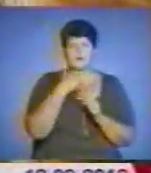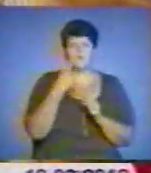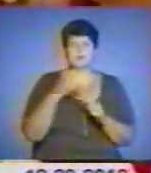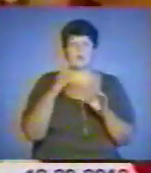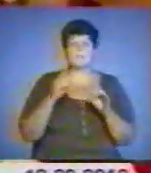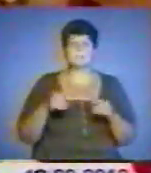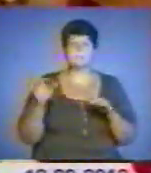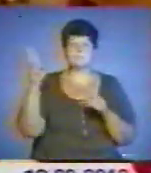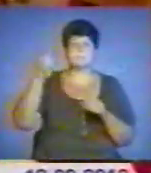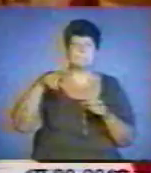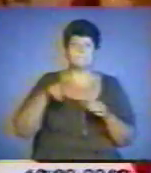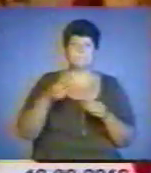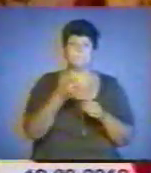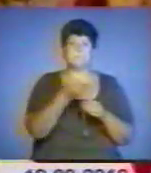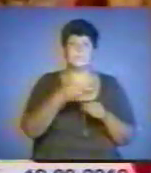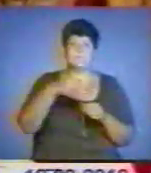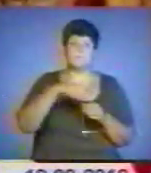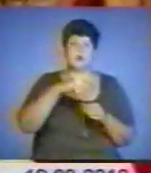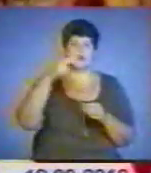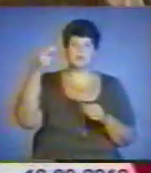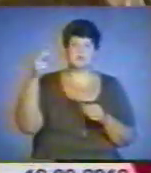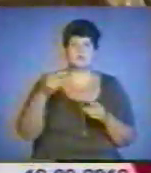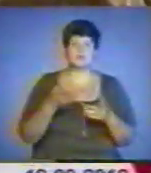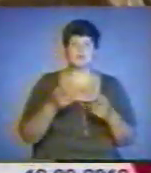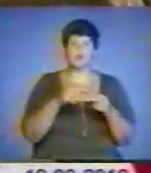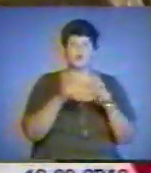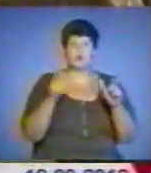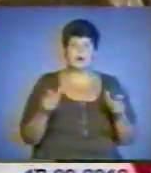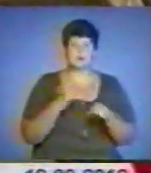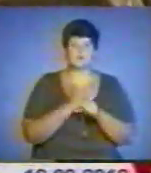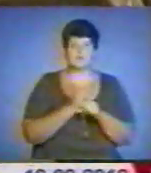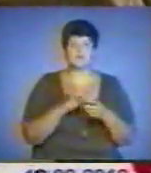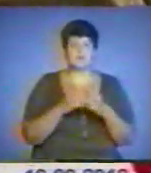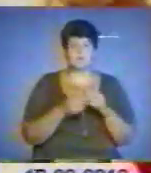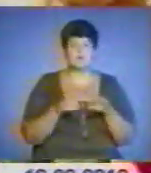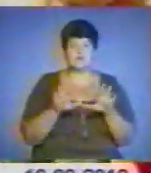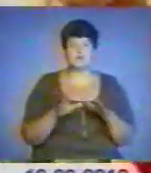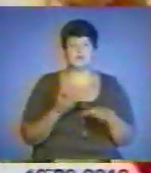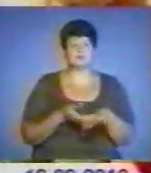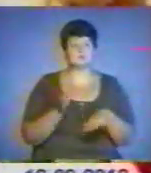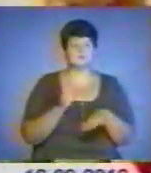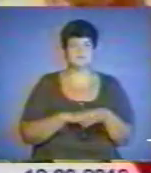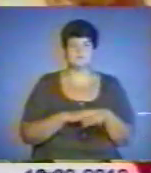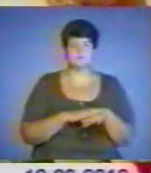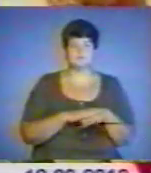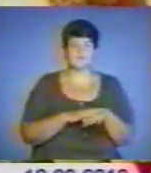пандуси, облаштовані для інвалідів тротуари. Проблему вирішують, але повільно. В автобус не сядеш,